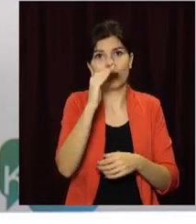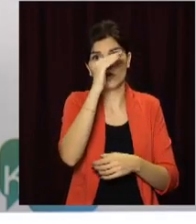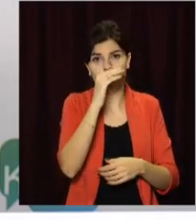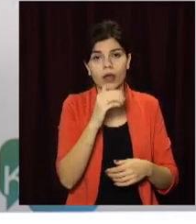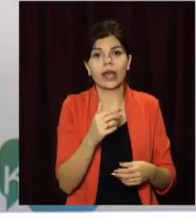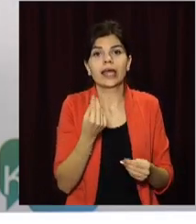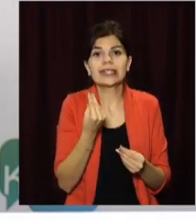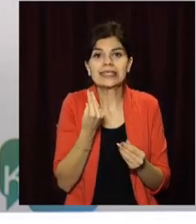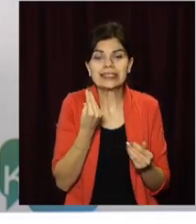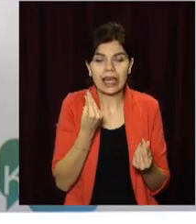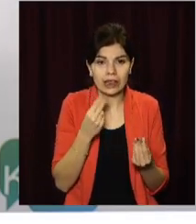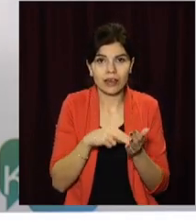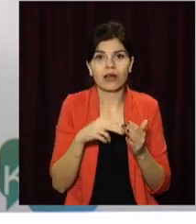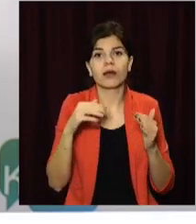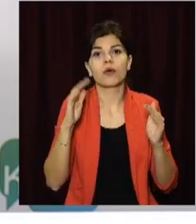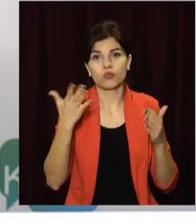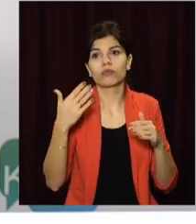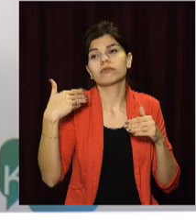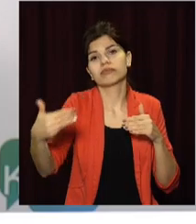Поэтому ценообразвання на нього падає.